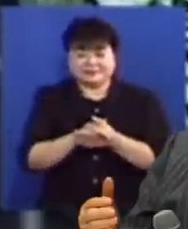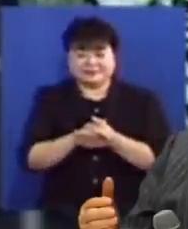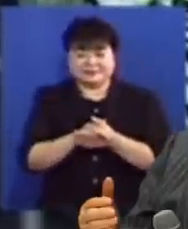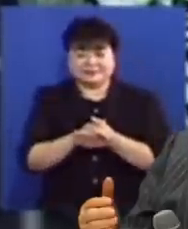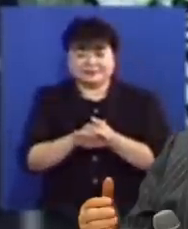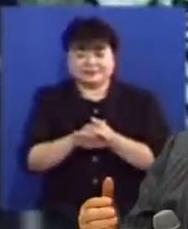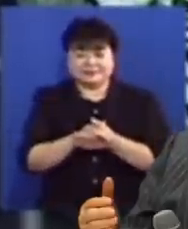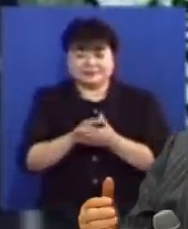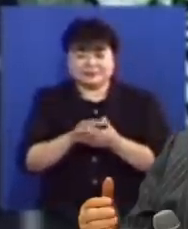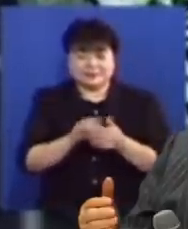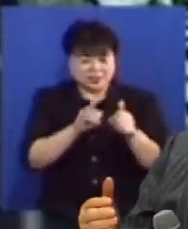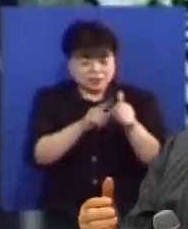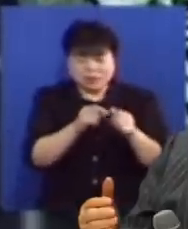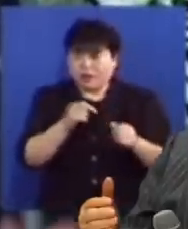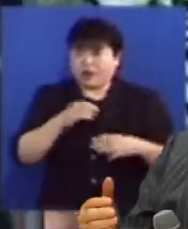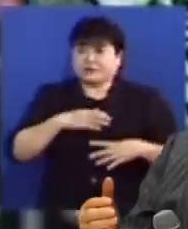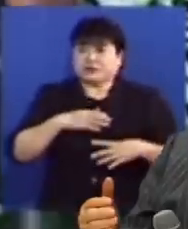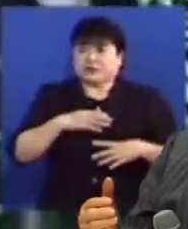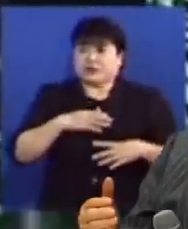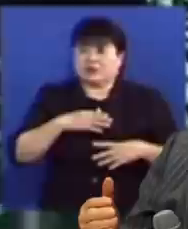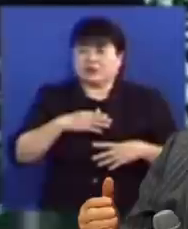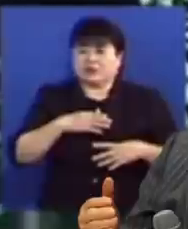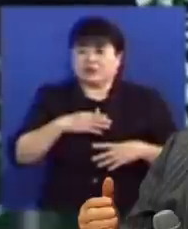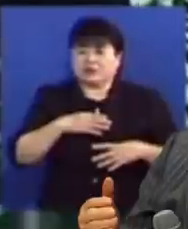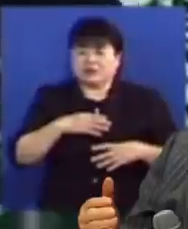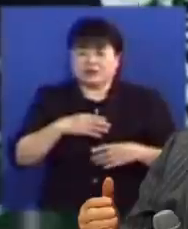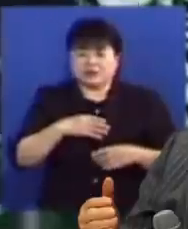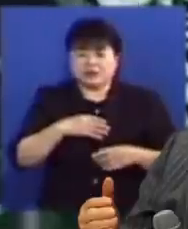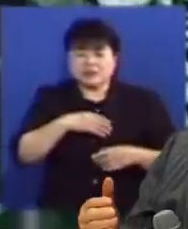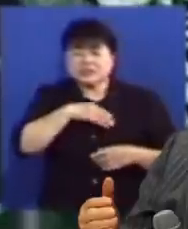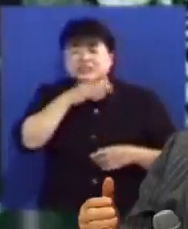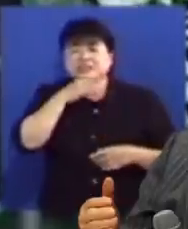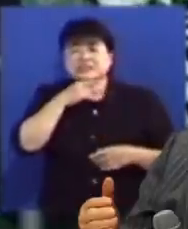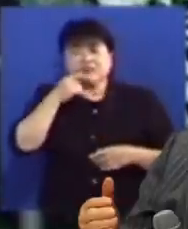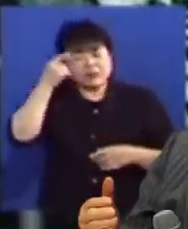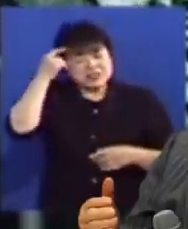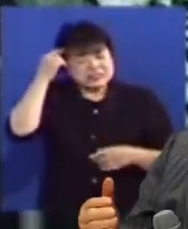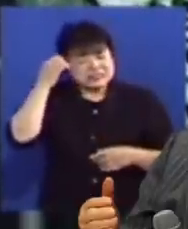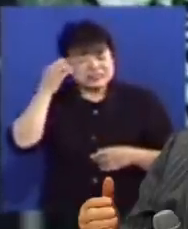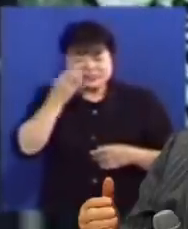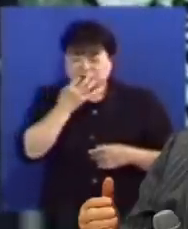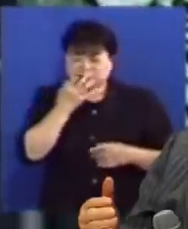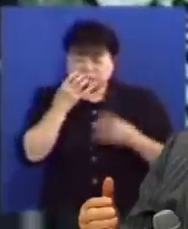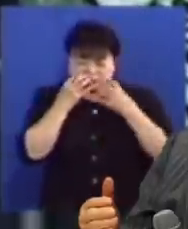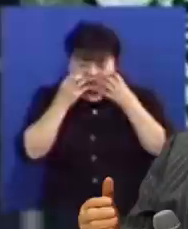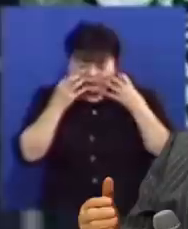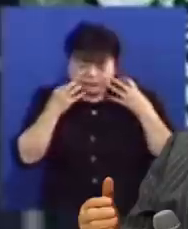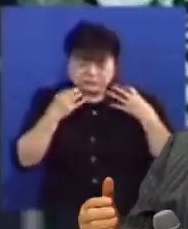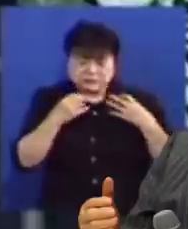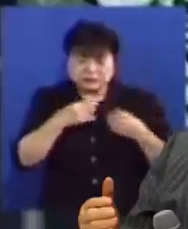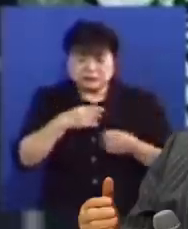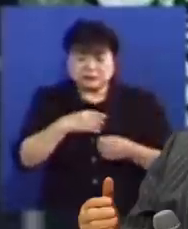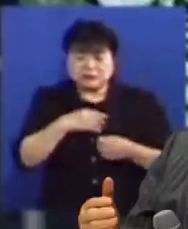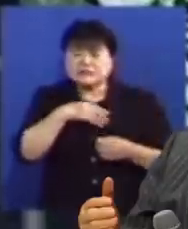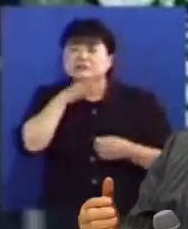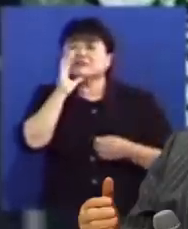아 니고데모가 깜짝 놀랐습니다 노인으로 머리도 허옇게 되고 수염도 길게 늘어뜨린 그 영감이